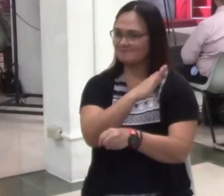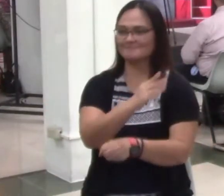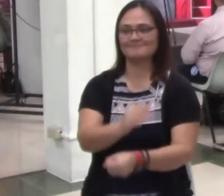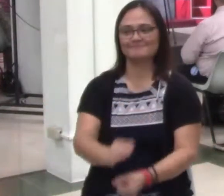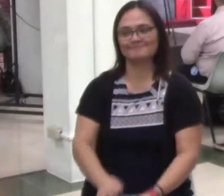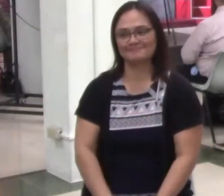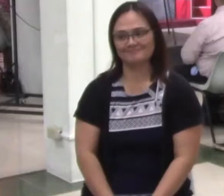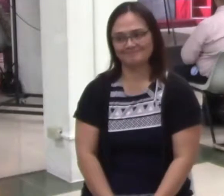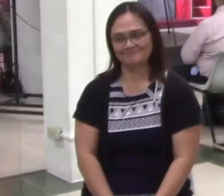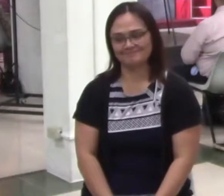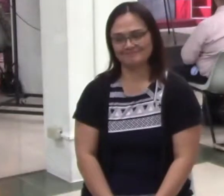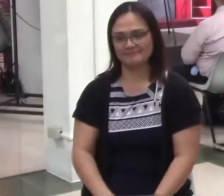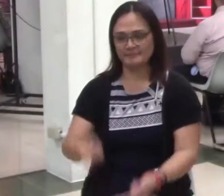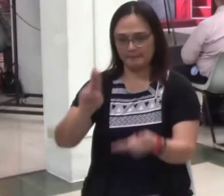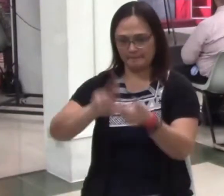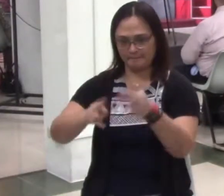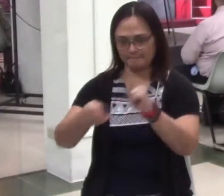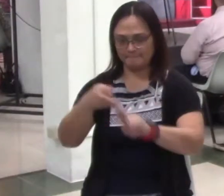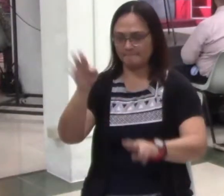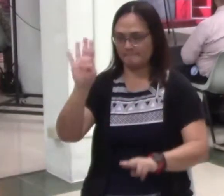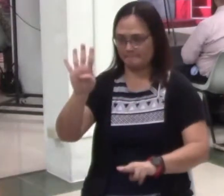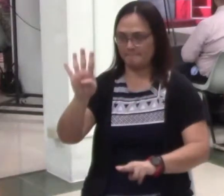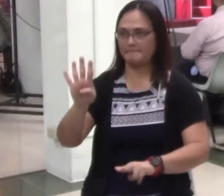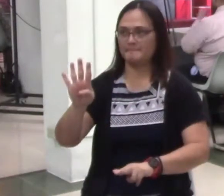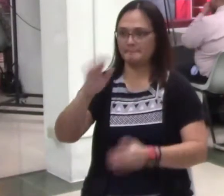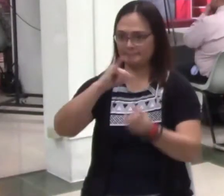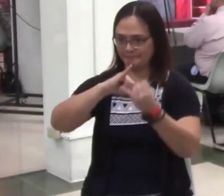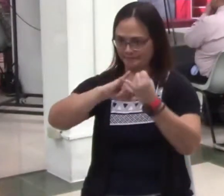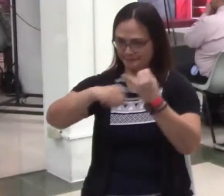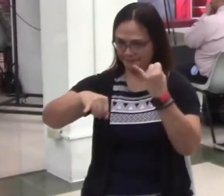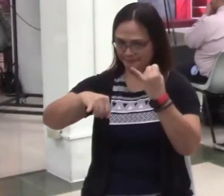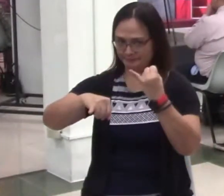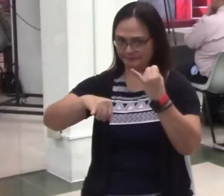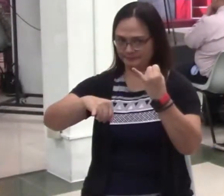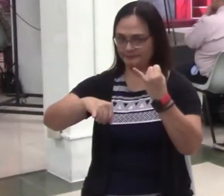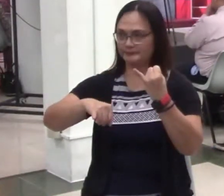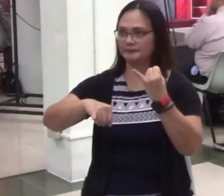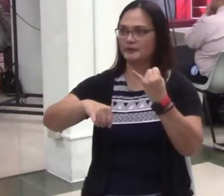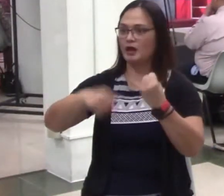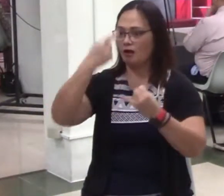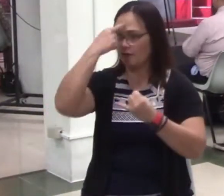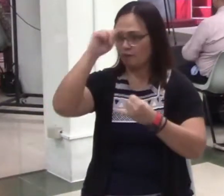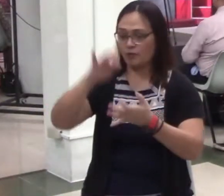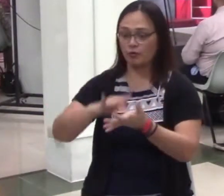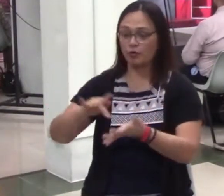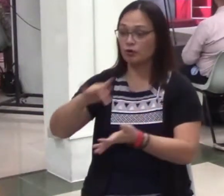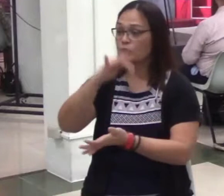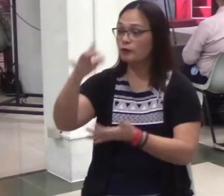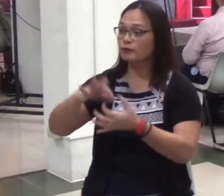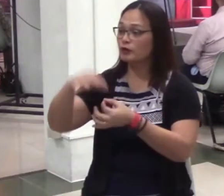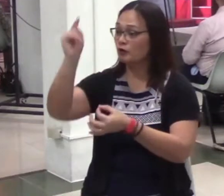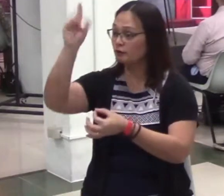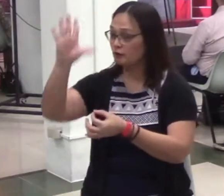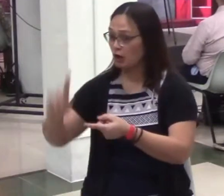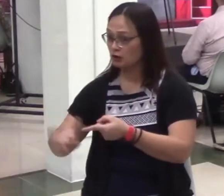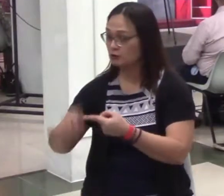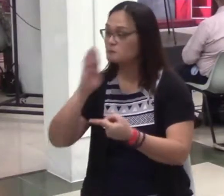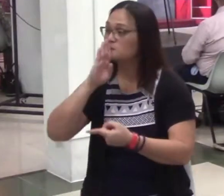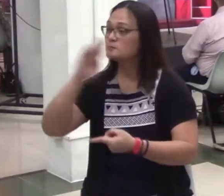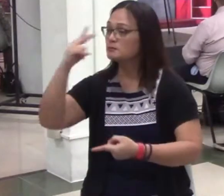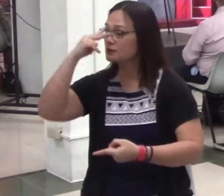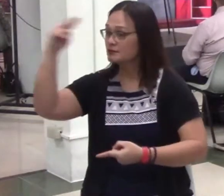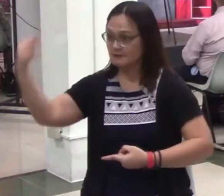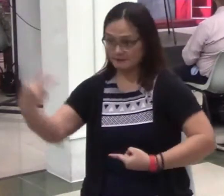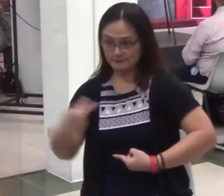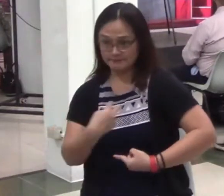And number four lastly, in order for the glory of God to be seen in us, then we need to